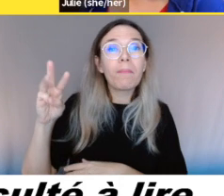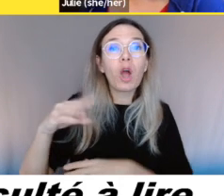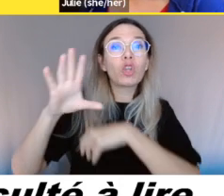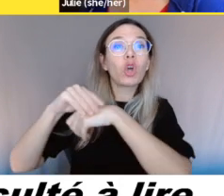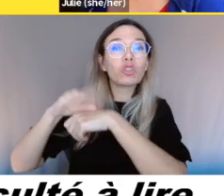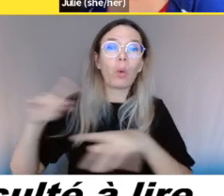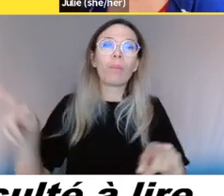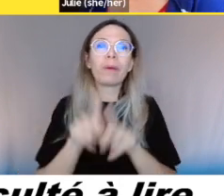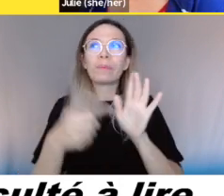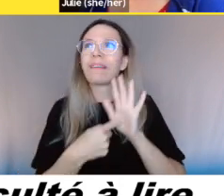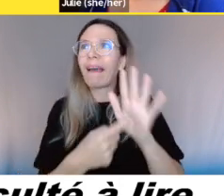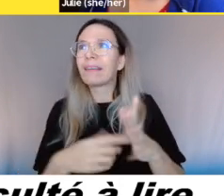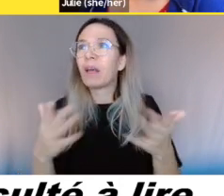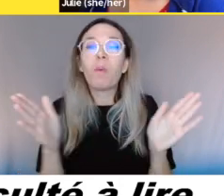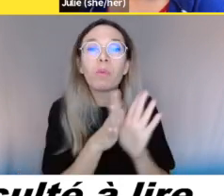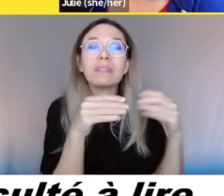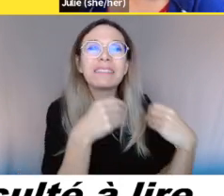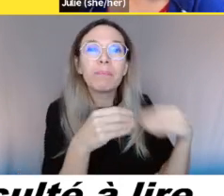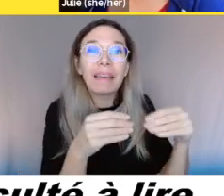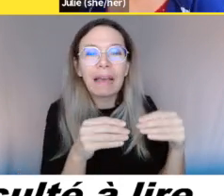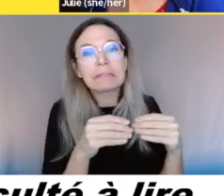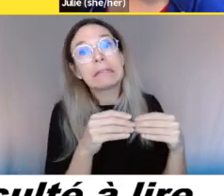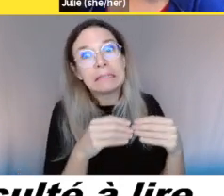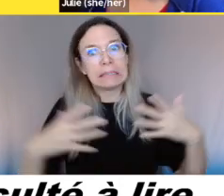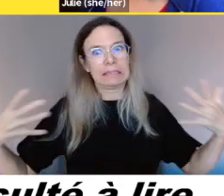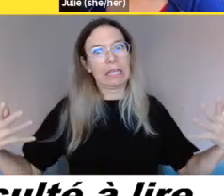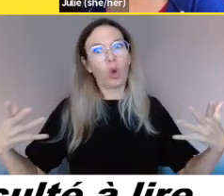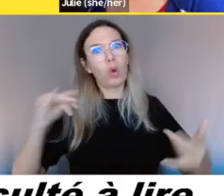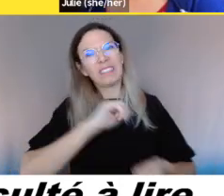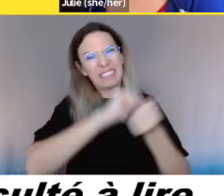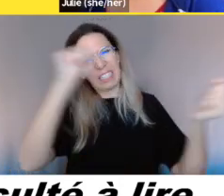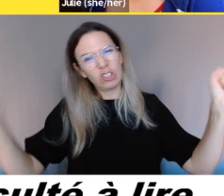non-voyantes. Tout d'un même, par contre, un deuxième par contre,